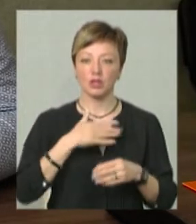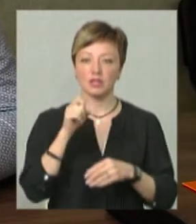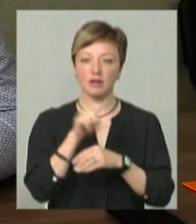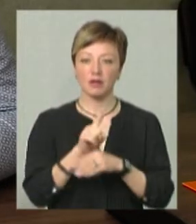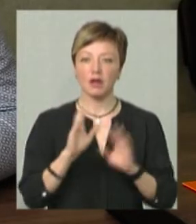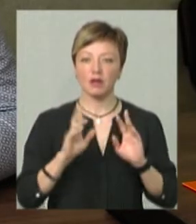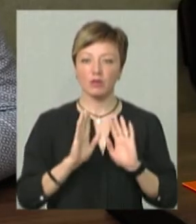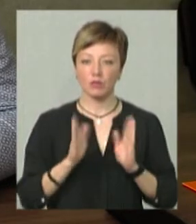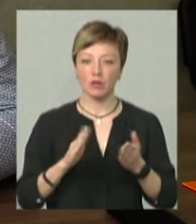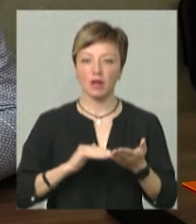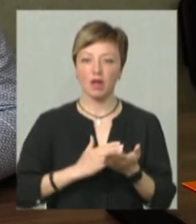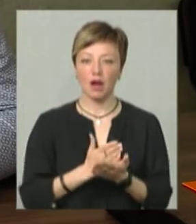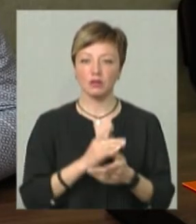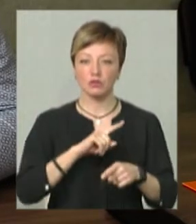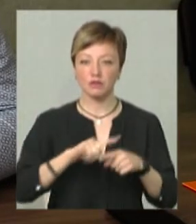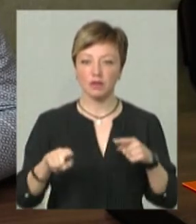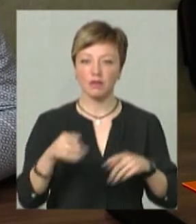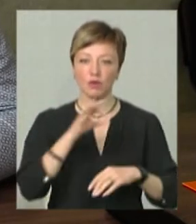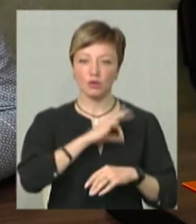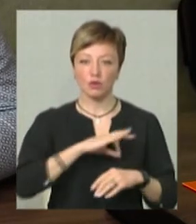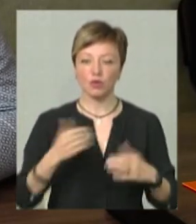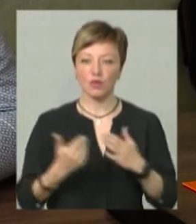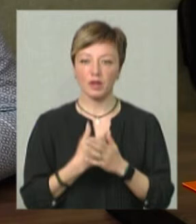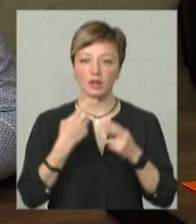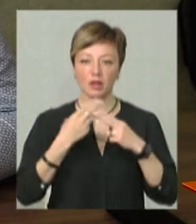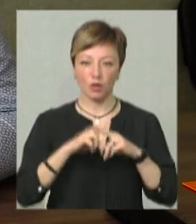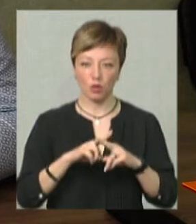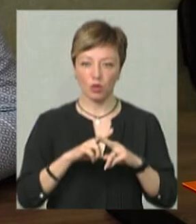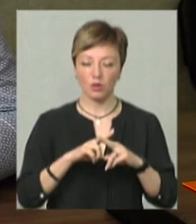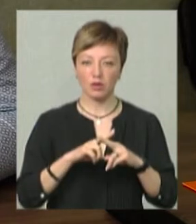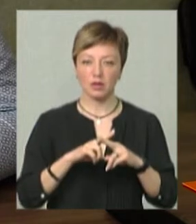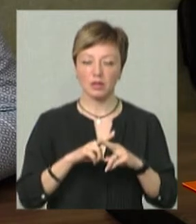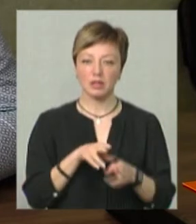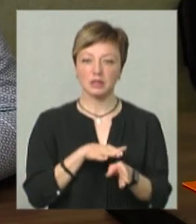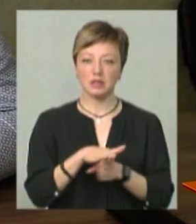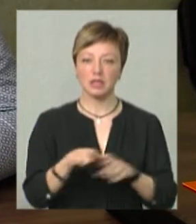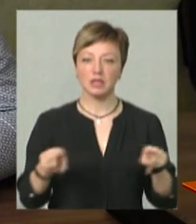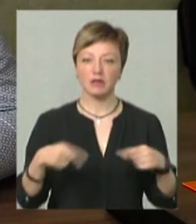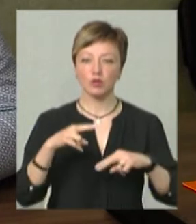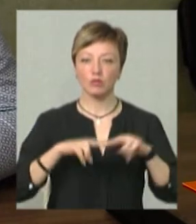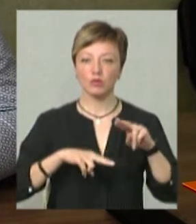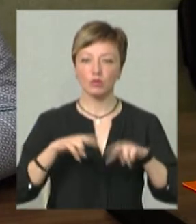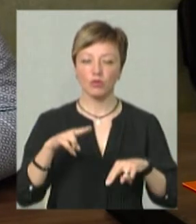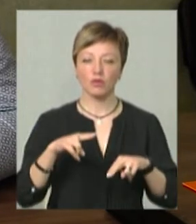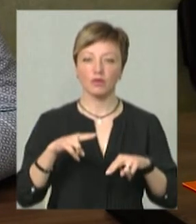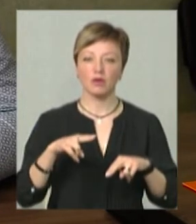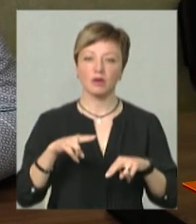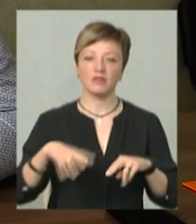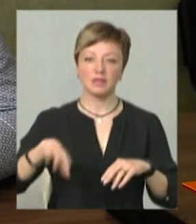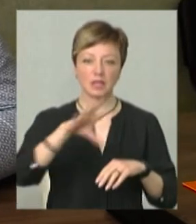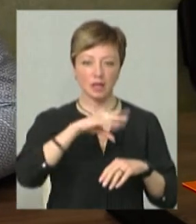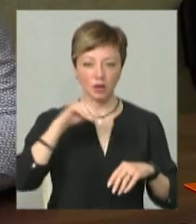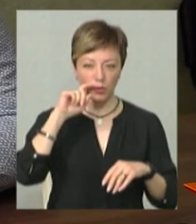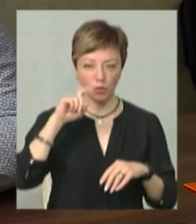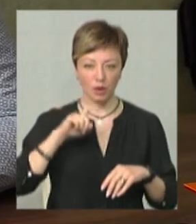завдання буде якісно та швидко використовуючи новітні технології, здійснити відбудову всієї нашої держави.